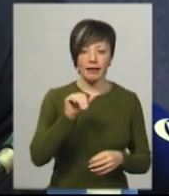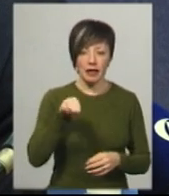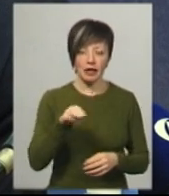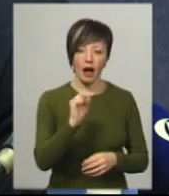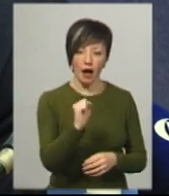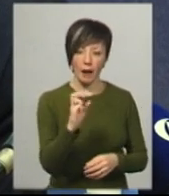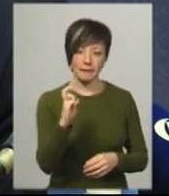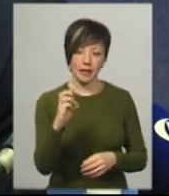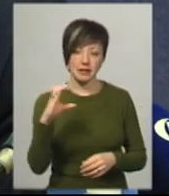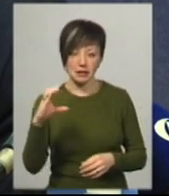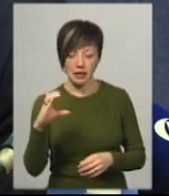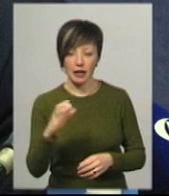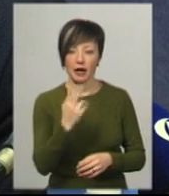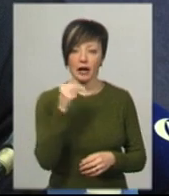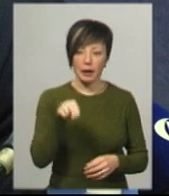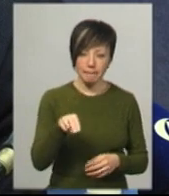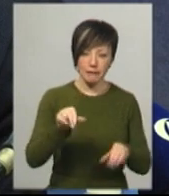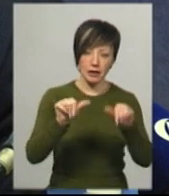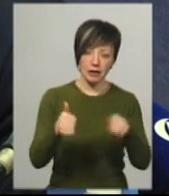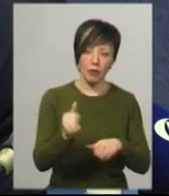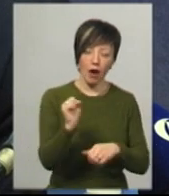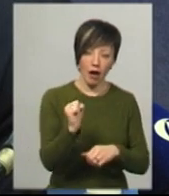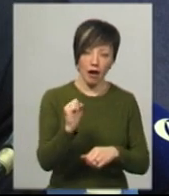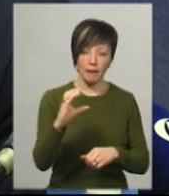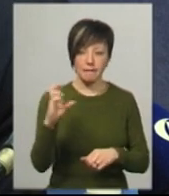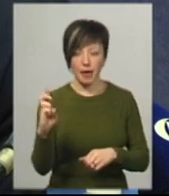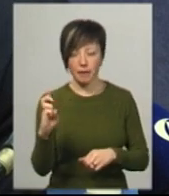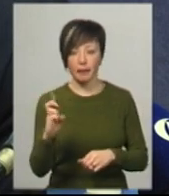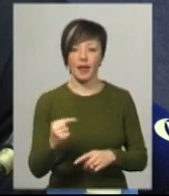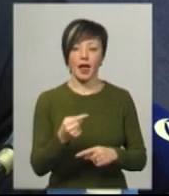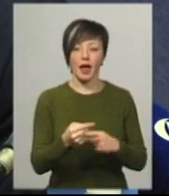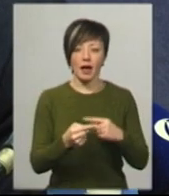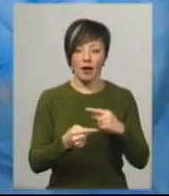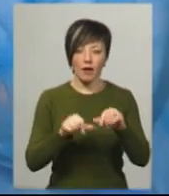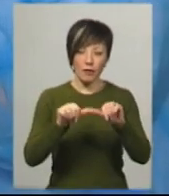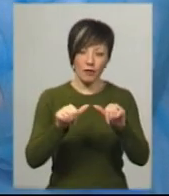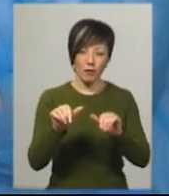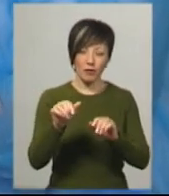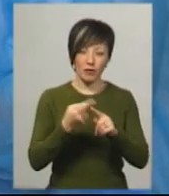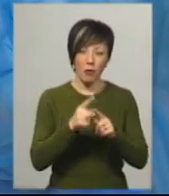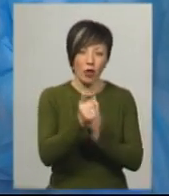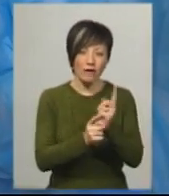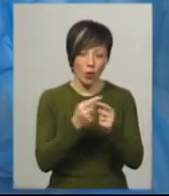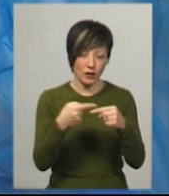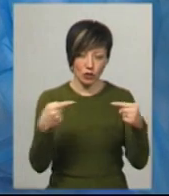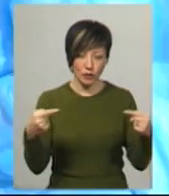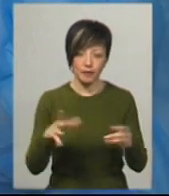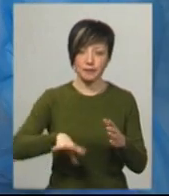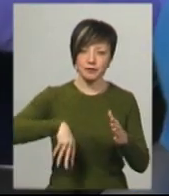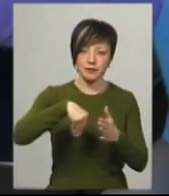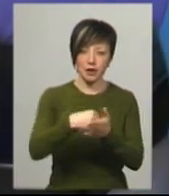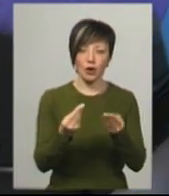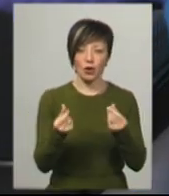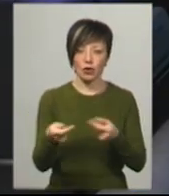С, грипи типу А, типу Б, генетично модифіковані речовини. Апарат придбали за гроші всеукраїнської